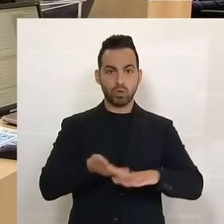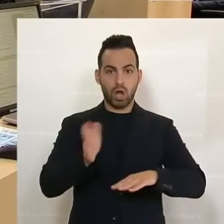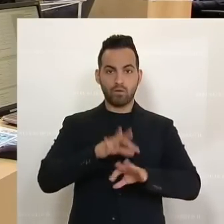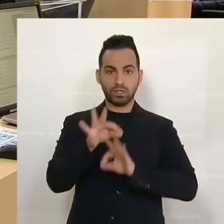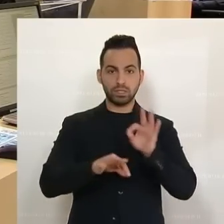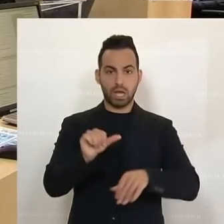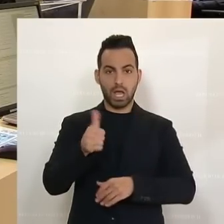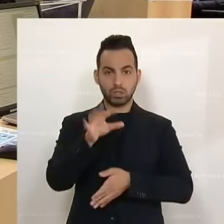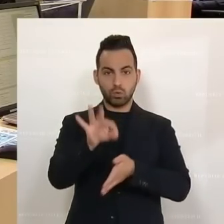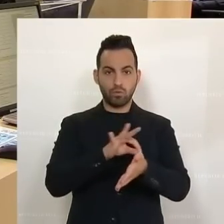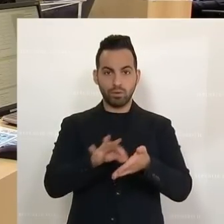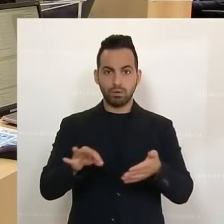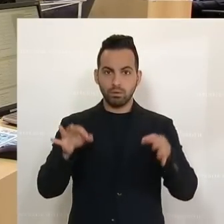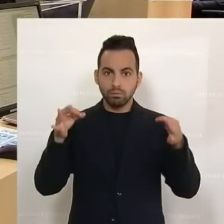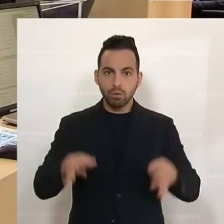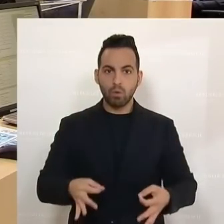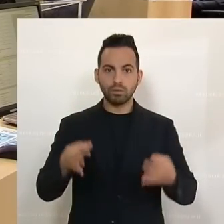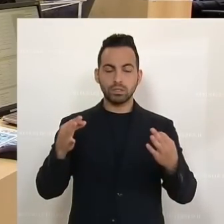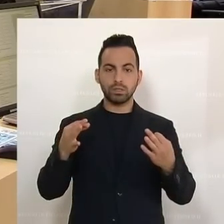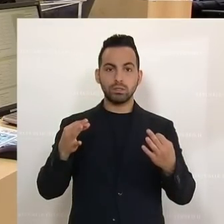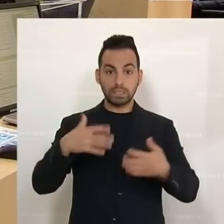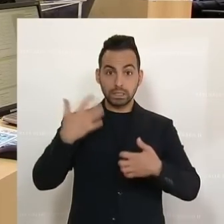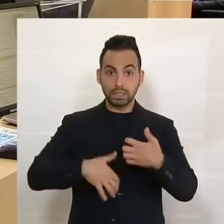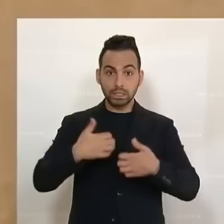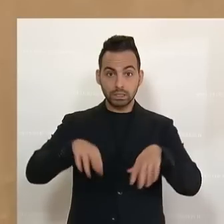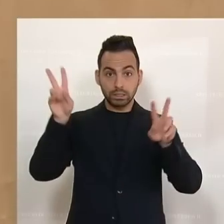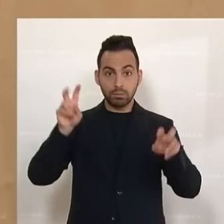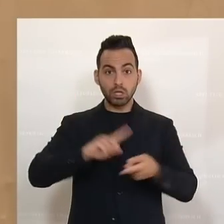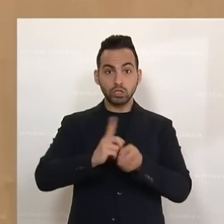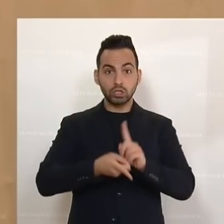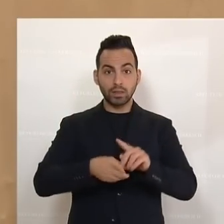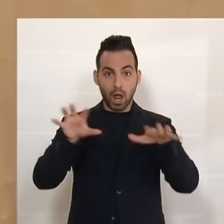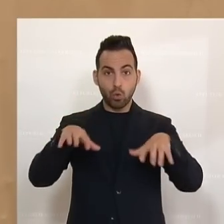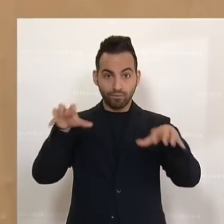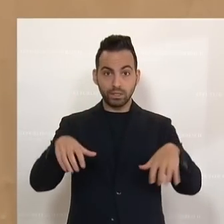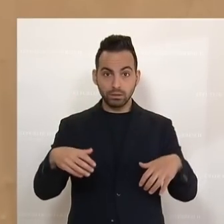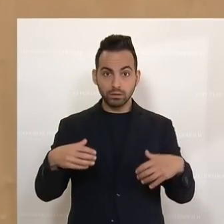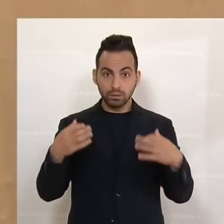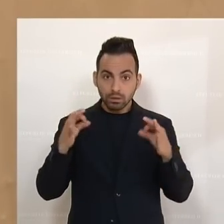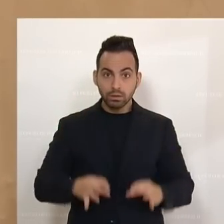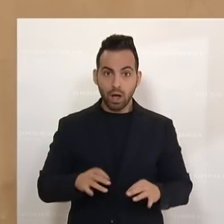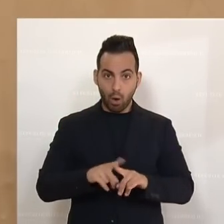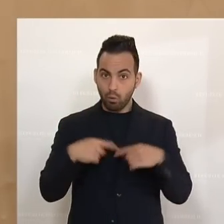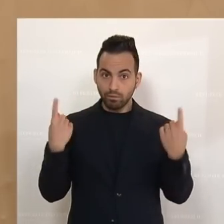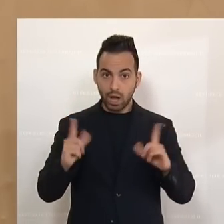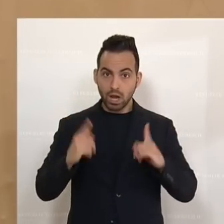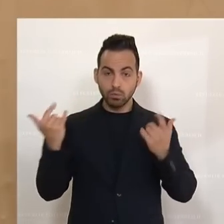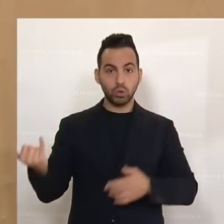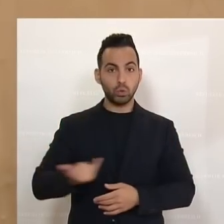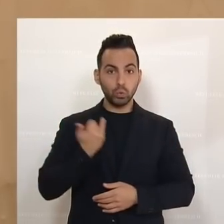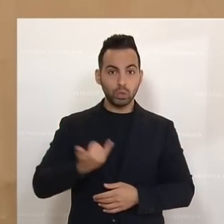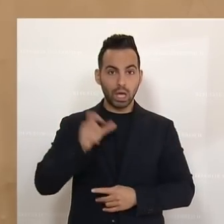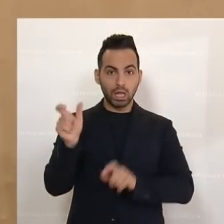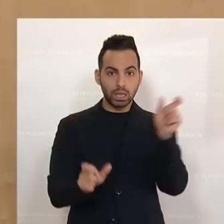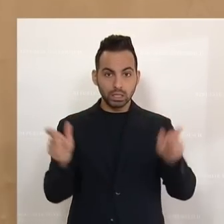auf 1. November, war das offizielle Motto Krieg statt Halloween. Das haben wir auch erlebt. Die Jugendlichen haben